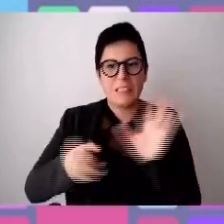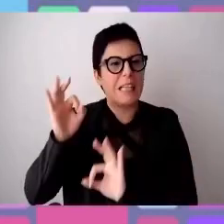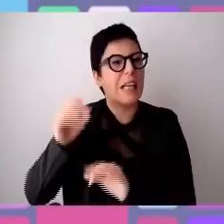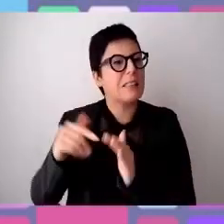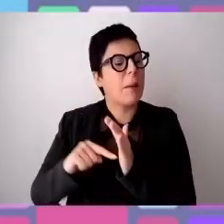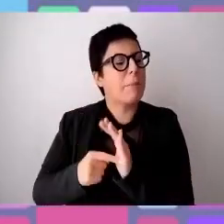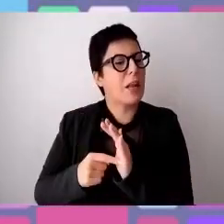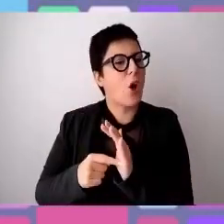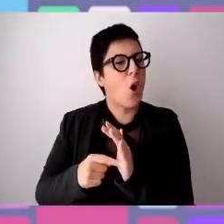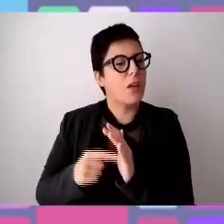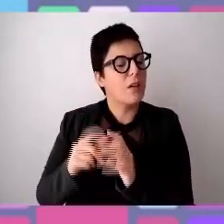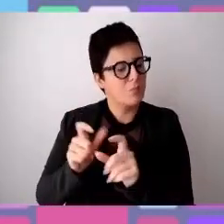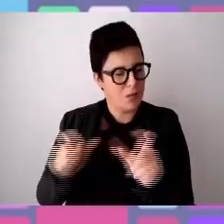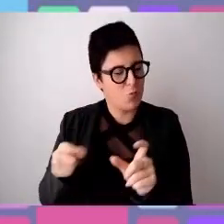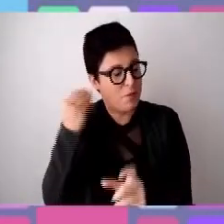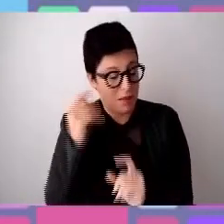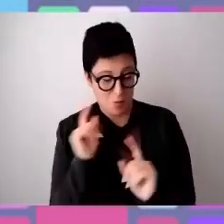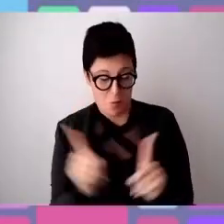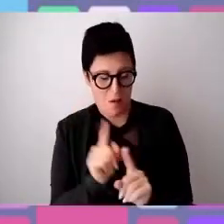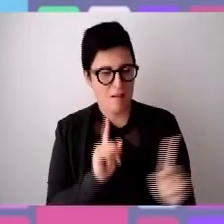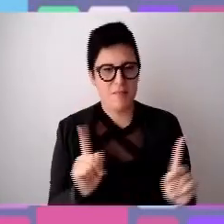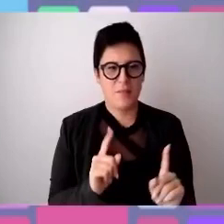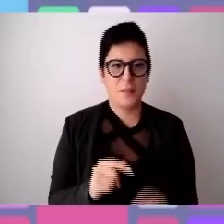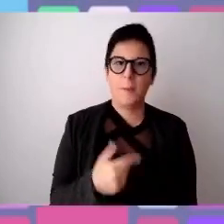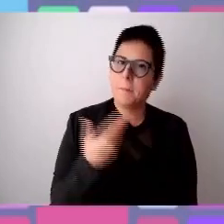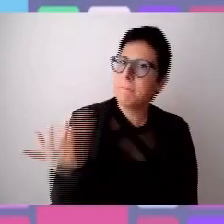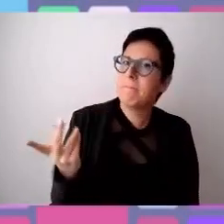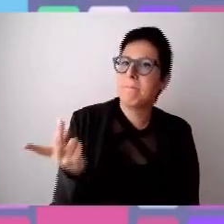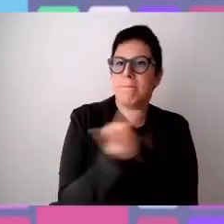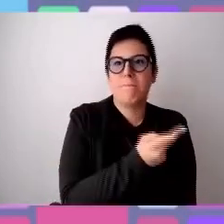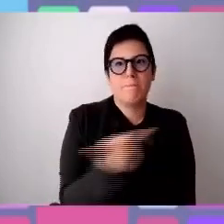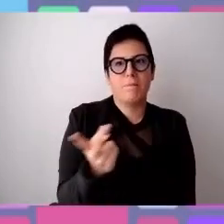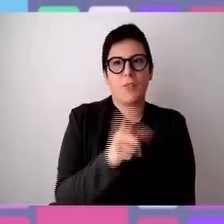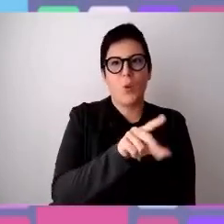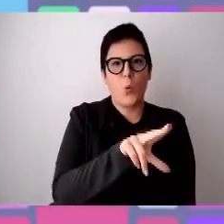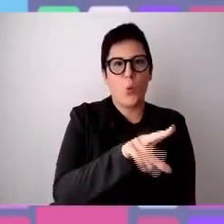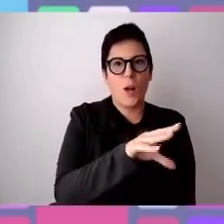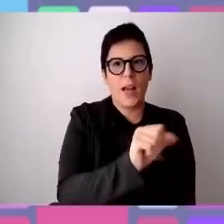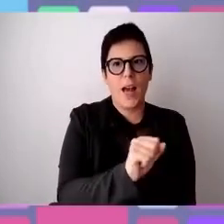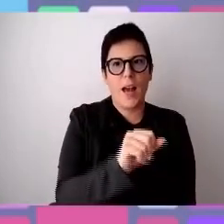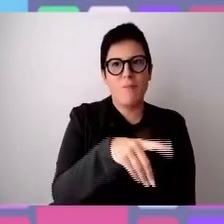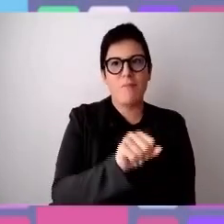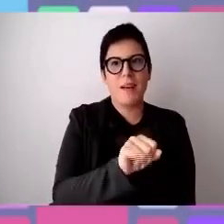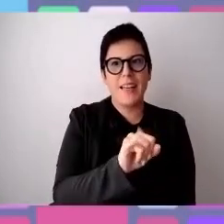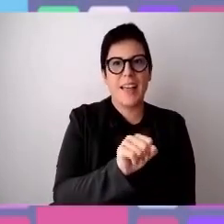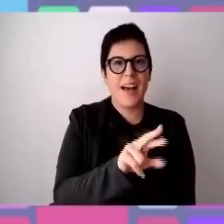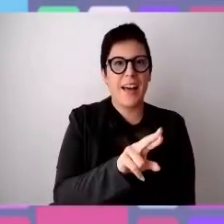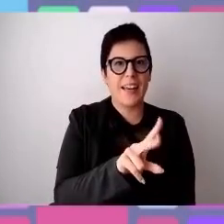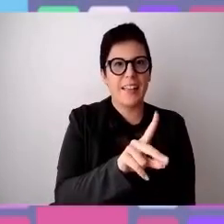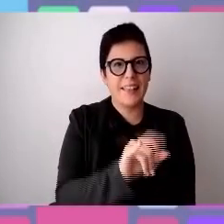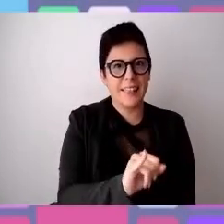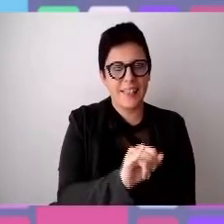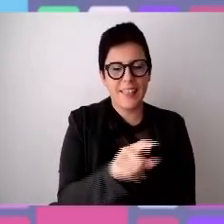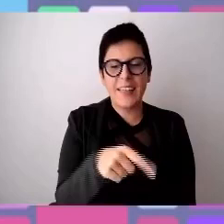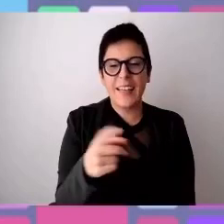e Danilo Ragoni, due amici in carrozzina, questo viaggio Italia straordinario, che fa davvero tanto bene, perché comunque